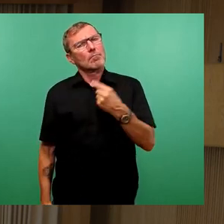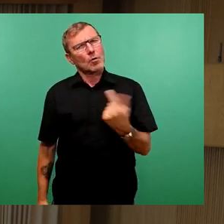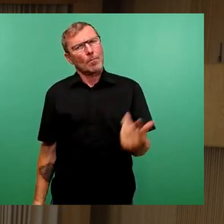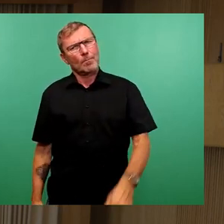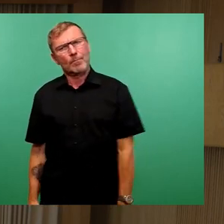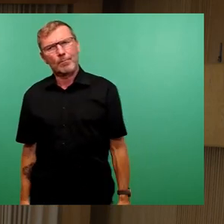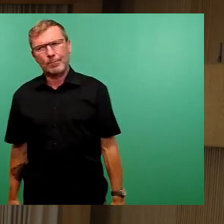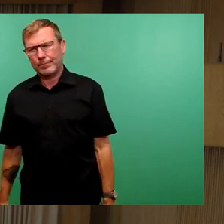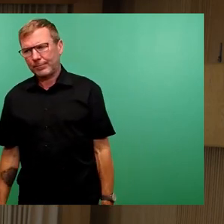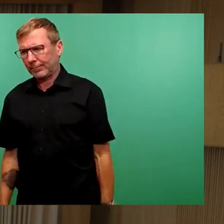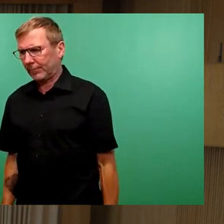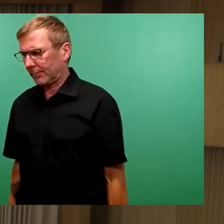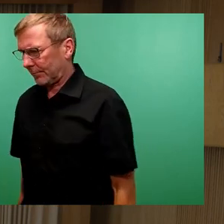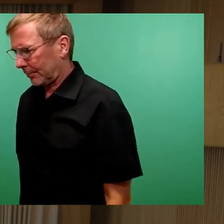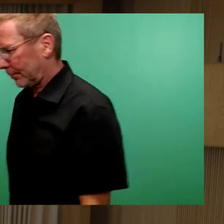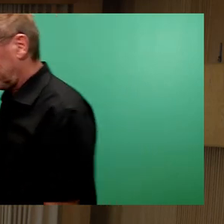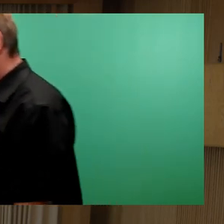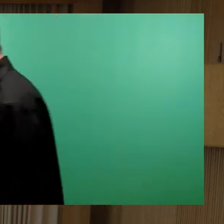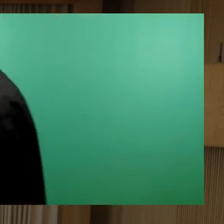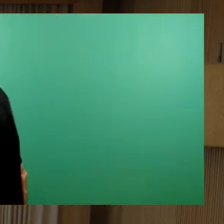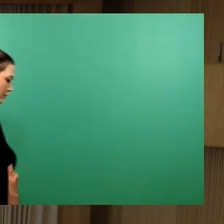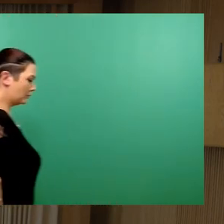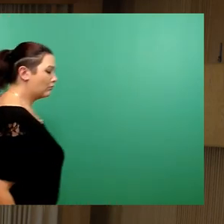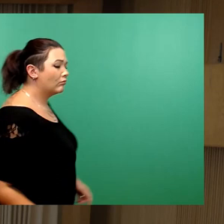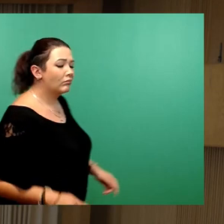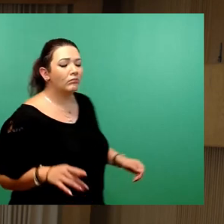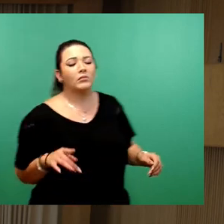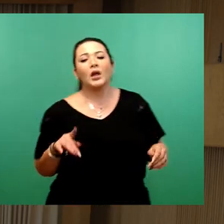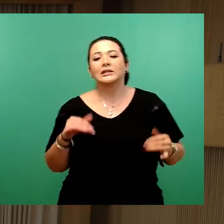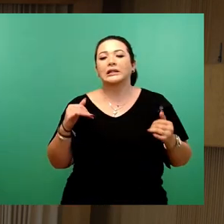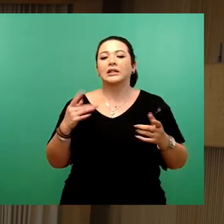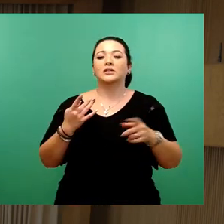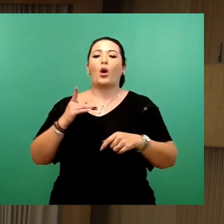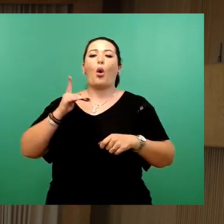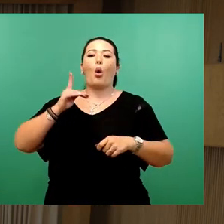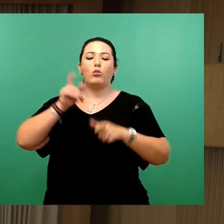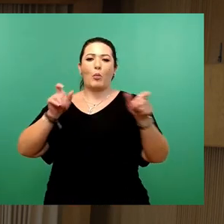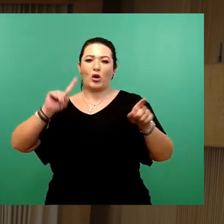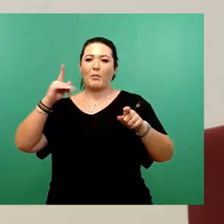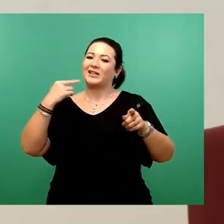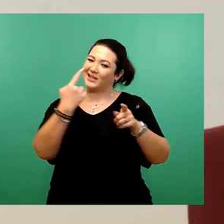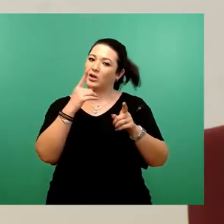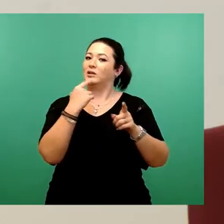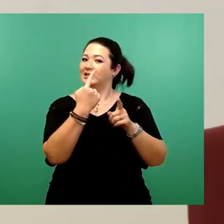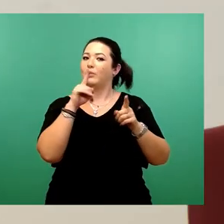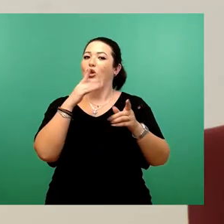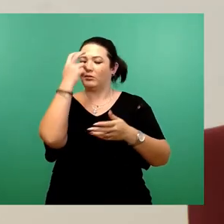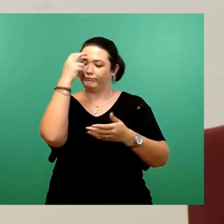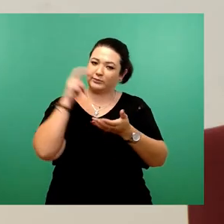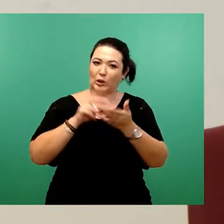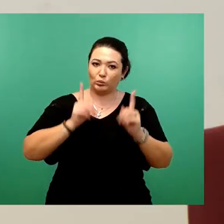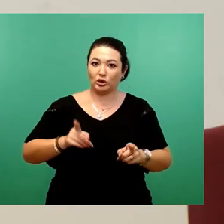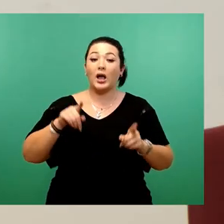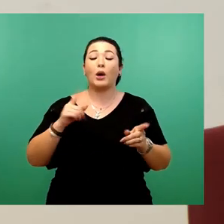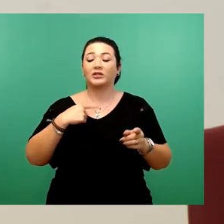Wir können es mal so vereinbaren. Es fehlt noch der grüne Haken vom Oberbürgermeister. Wir können es aber mal so vereinbaren, dass wir den...